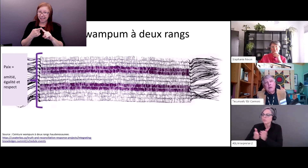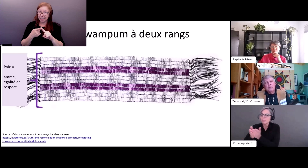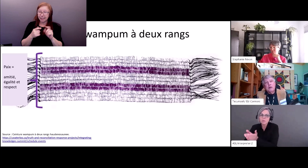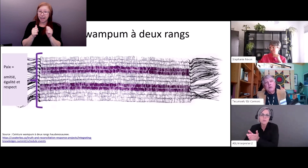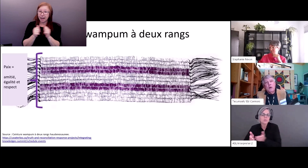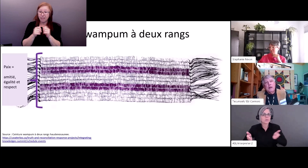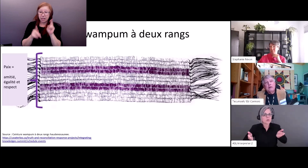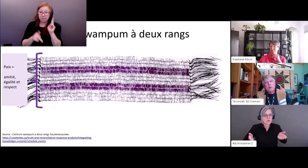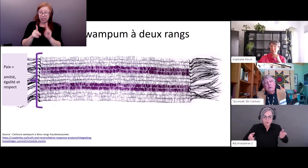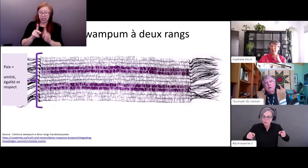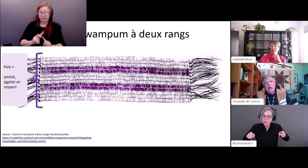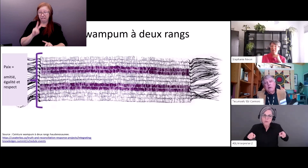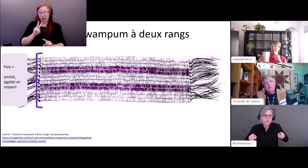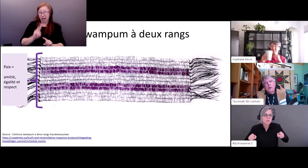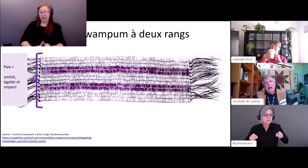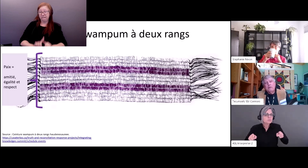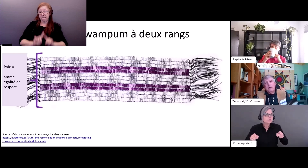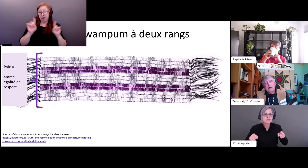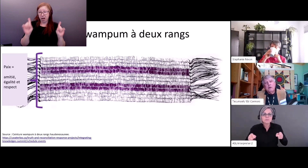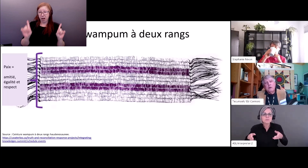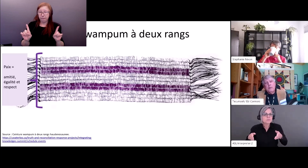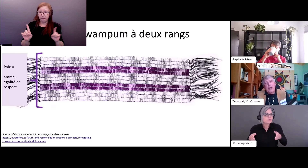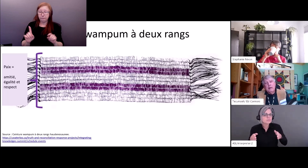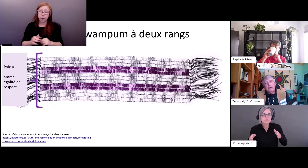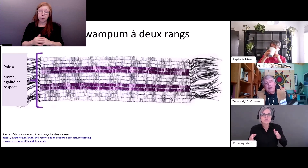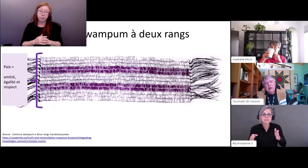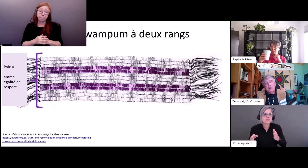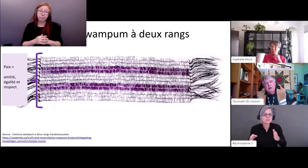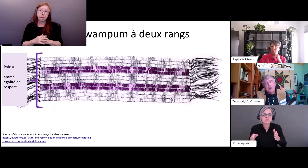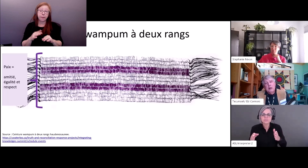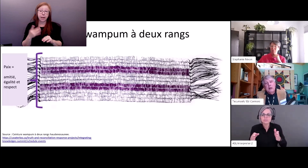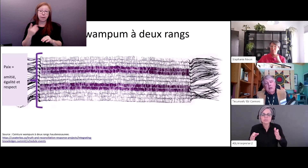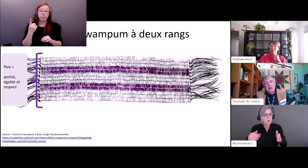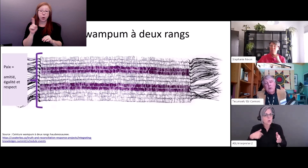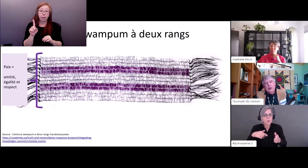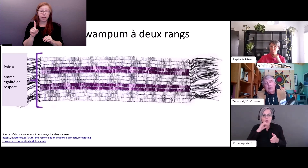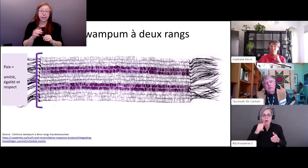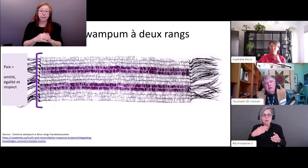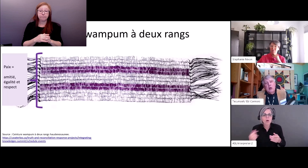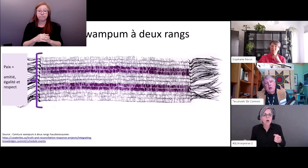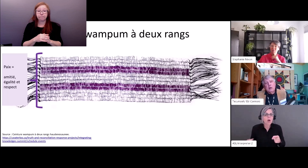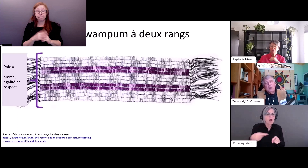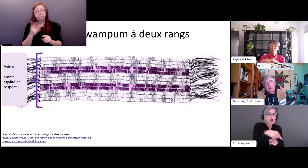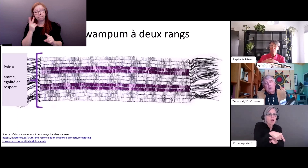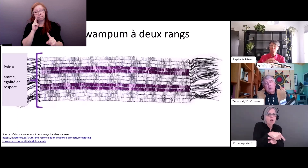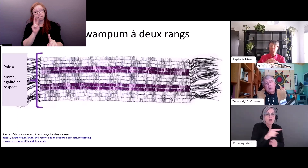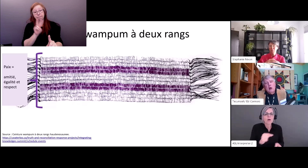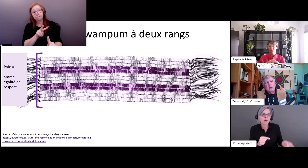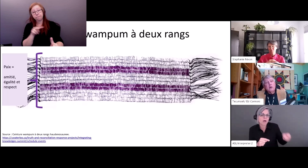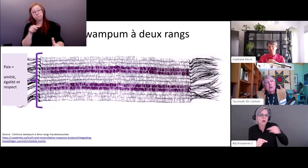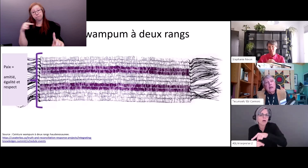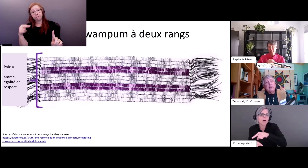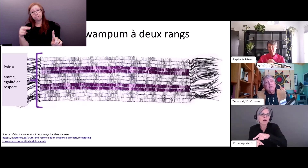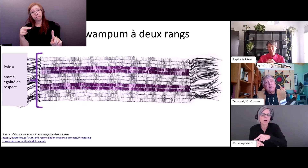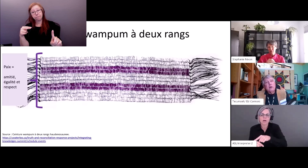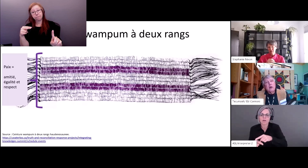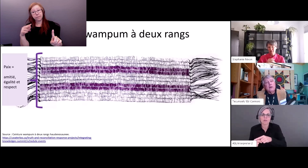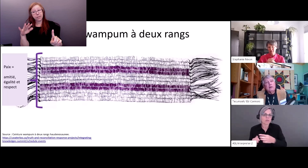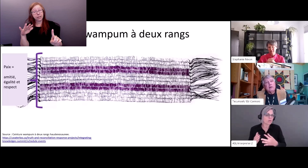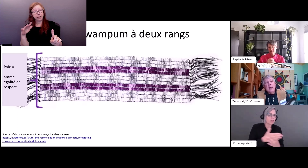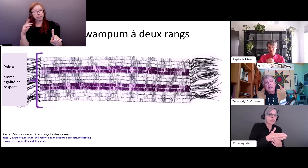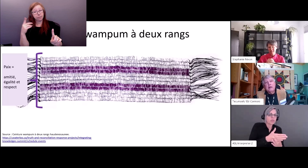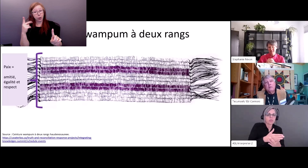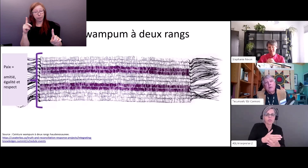si on se déplace de telle manière de ne pas passer dans le chemin de l'autre on peut vivre